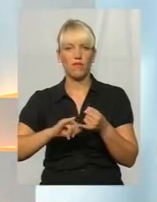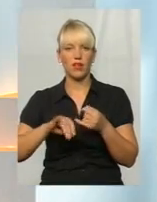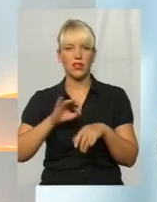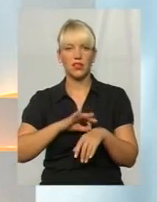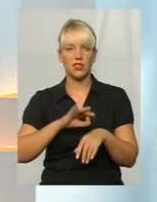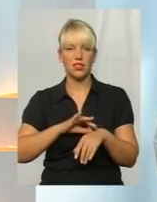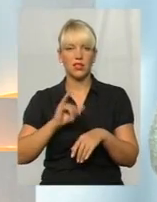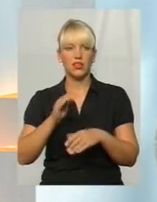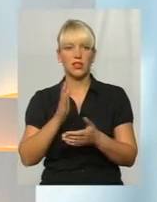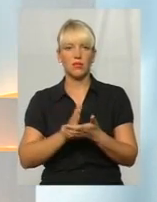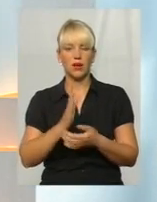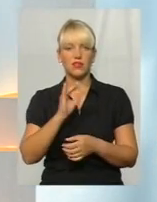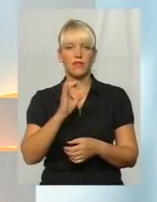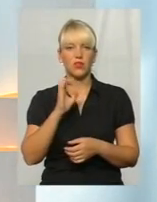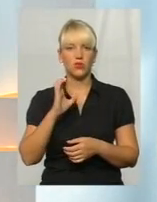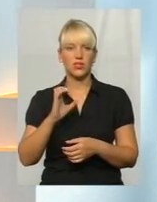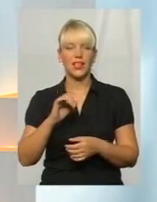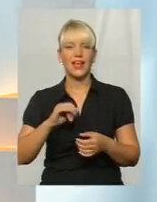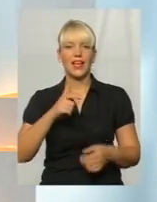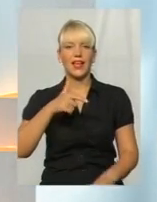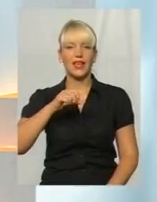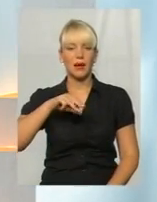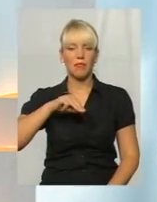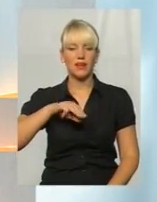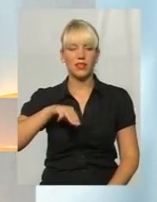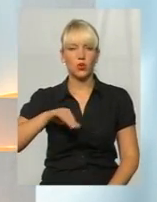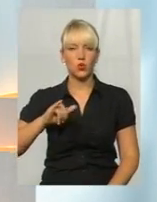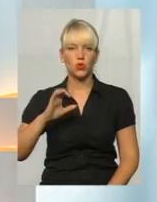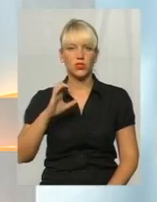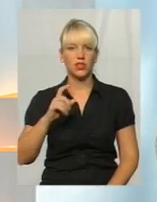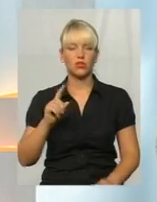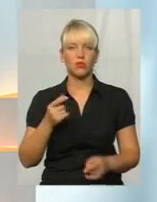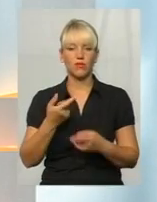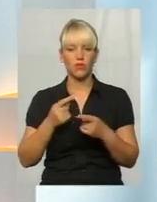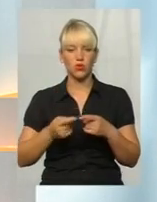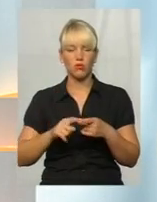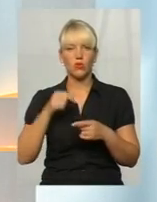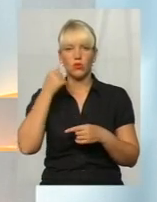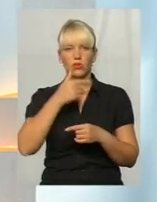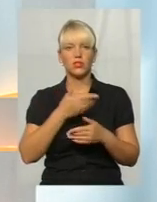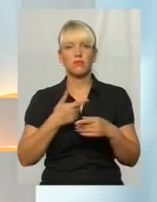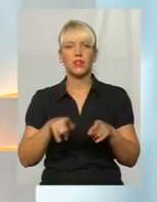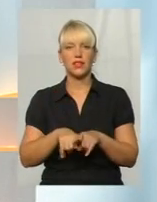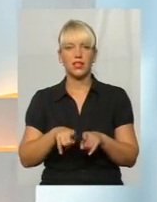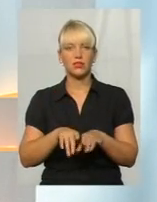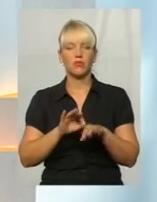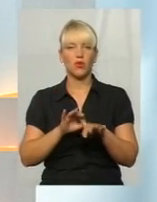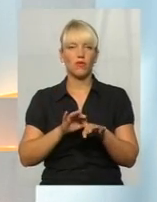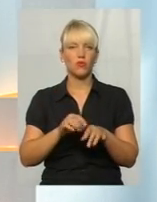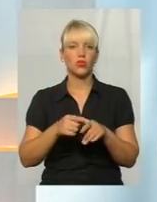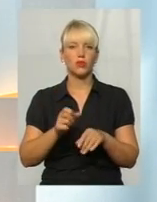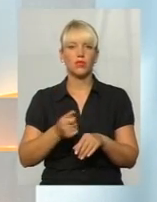мають вірус гепатита С. І тому ми в цьому році теж проводимо, але кількість